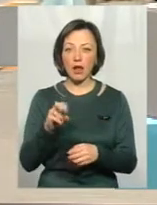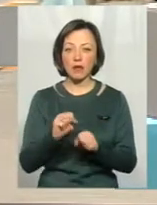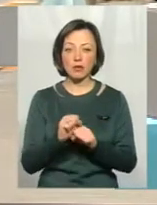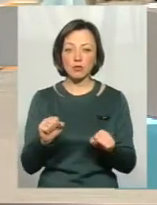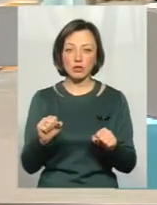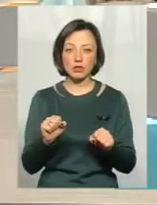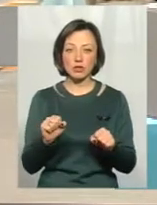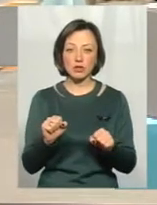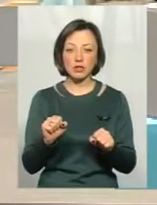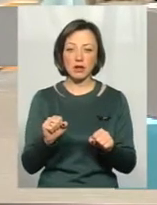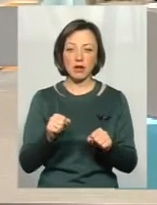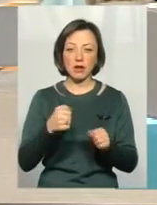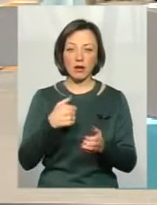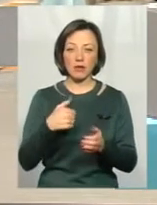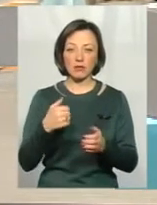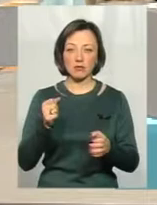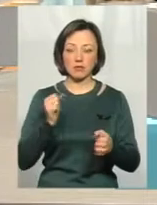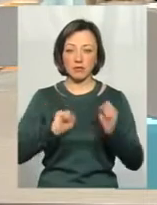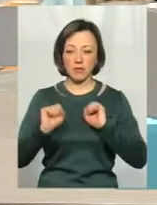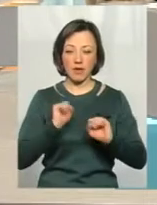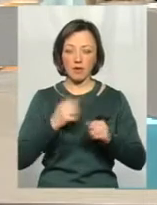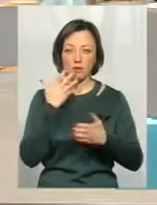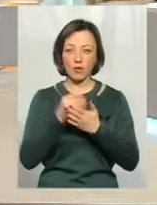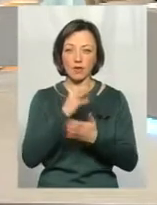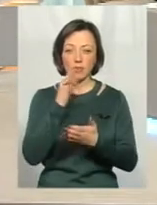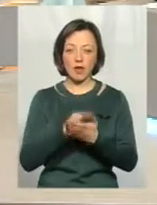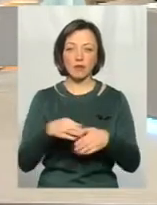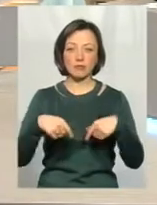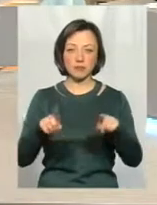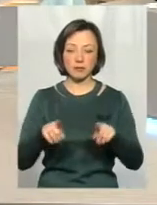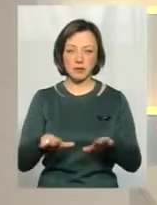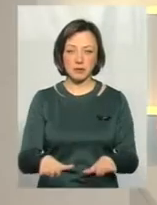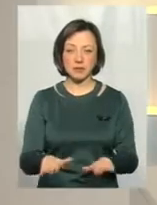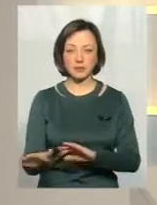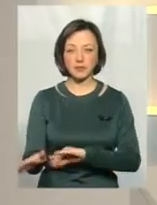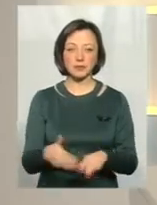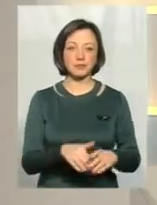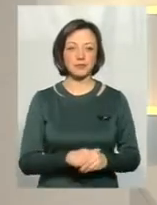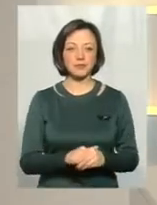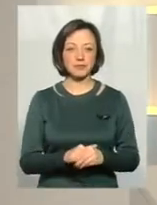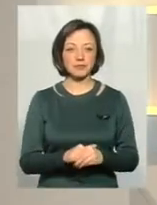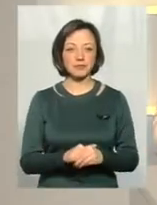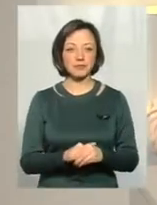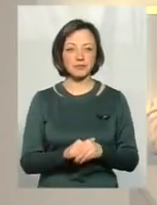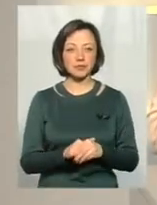скидати свою відповідальність тільки на місцевий рівень. А взагалі, як Ви оціните діяльність місцевої